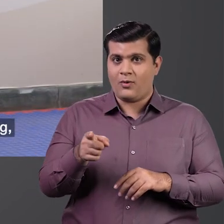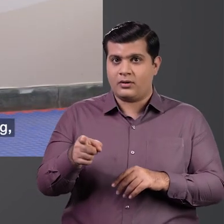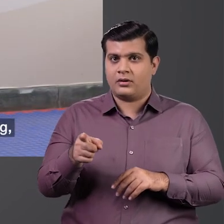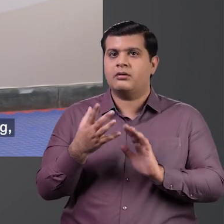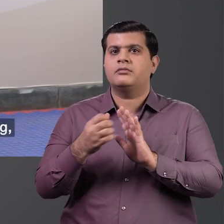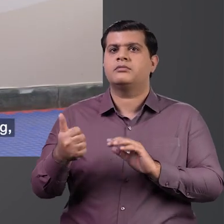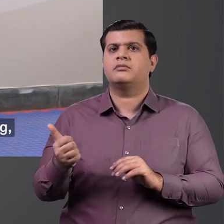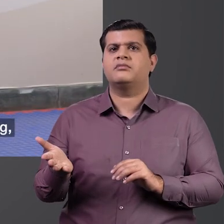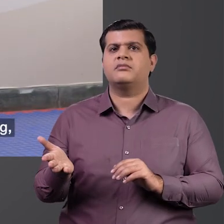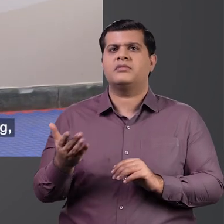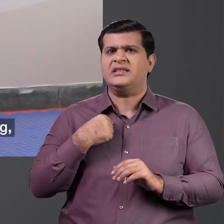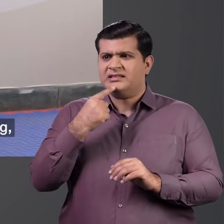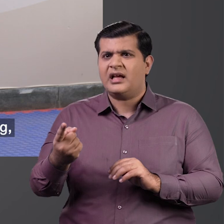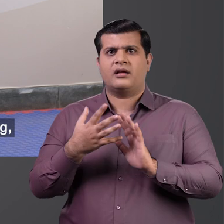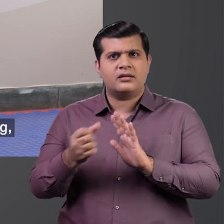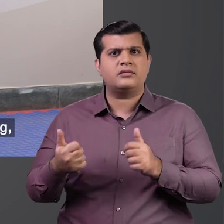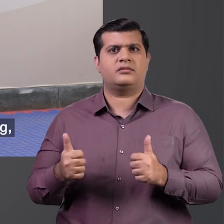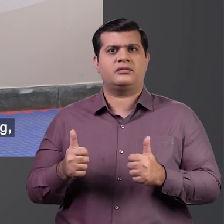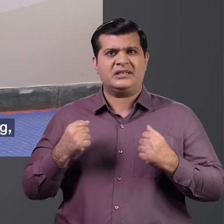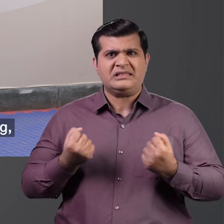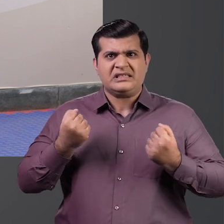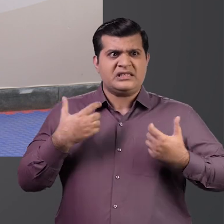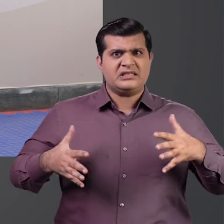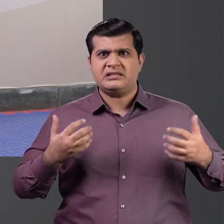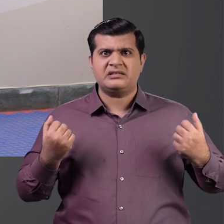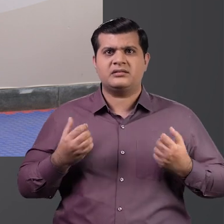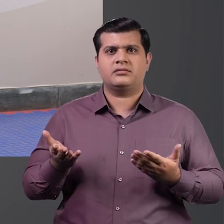कमांड फॉलो नहीं करता था और बातें नहीं समझता था